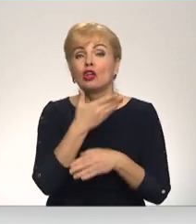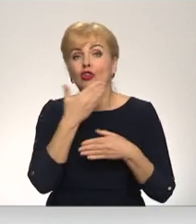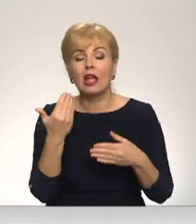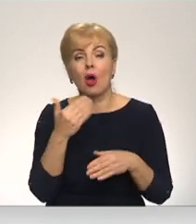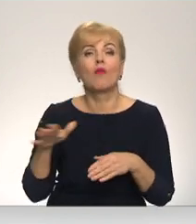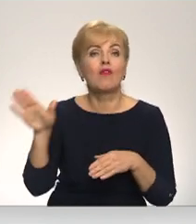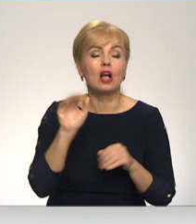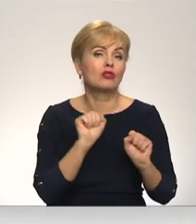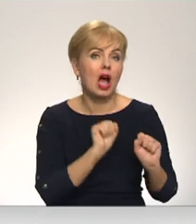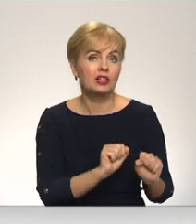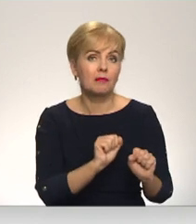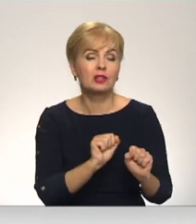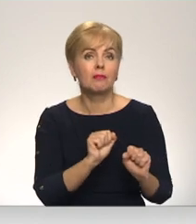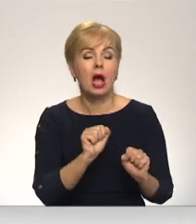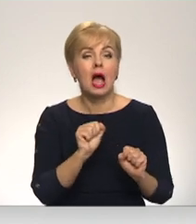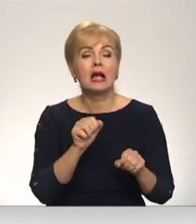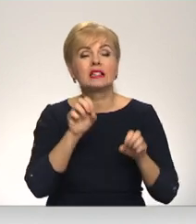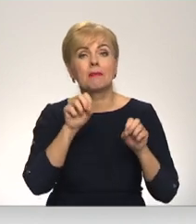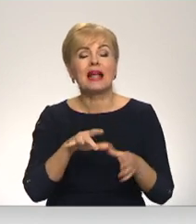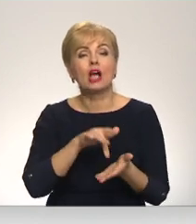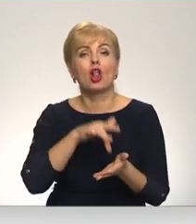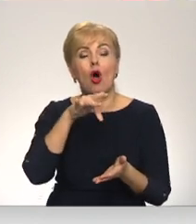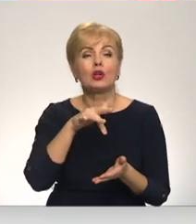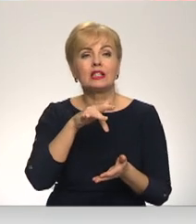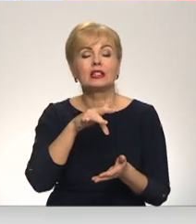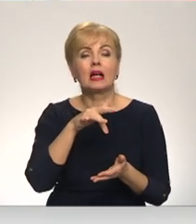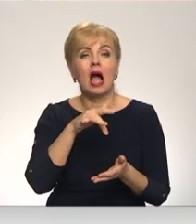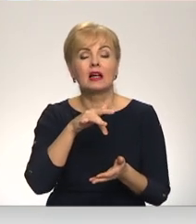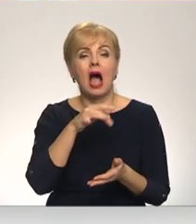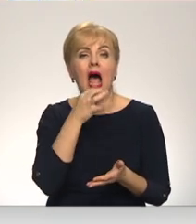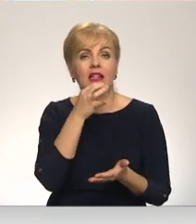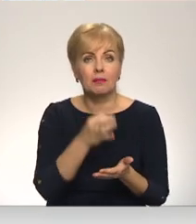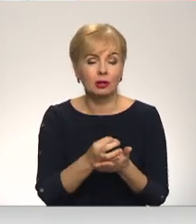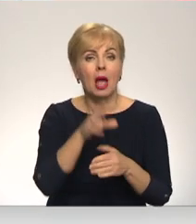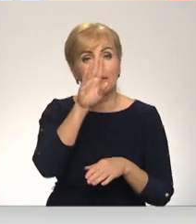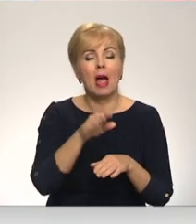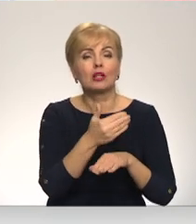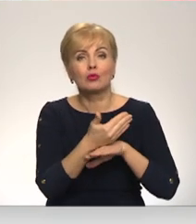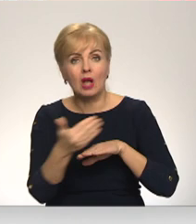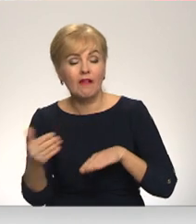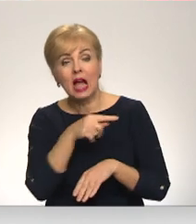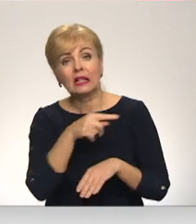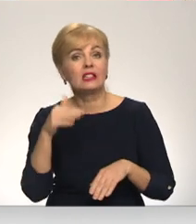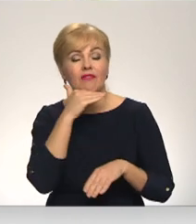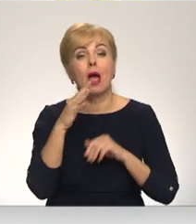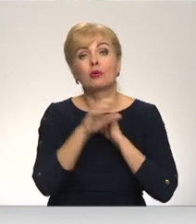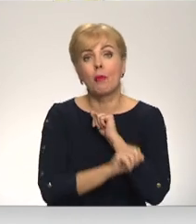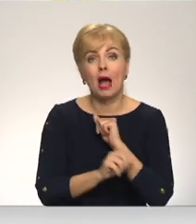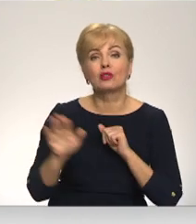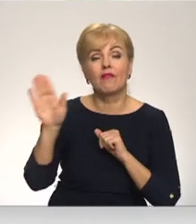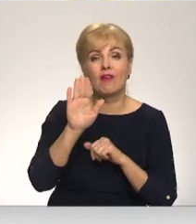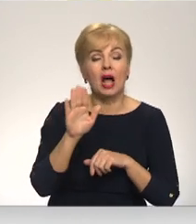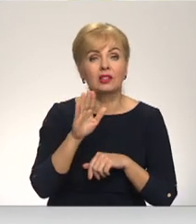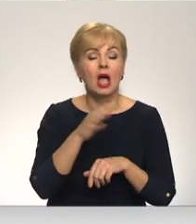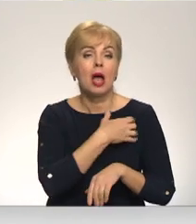valsts esardzības loģistikas iepirkuma centra atbildība. Ar mēnesi ilgu kavēšanos līdz februāru beigām valsts un